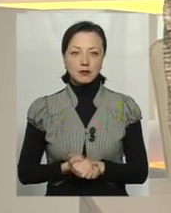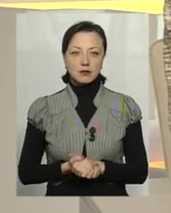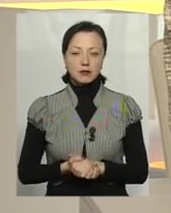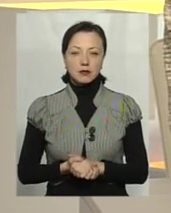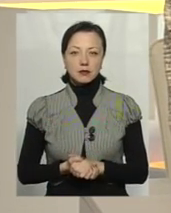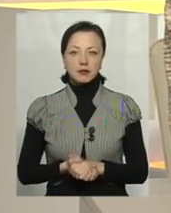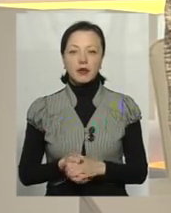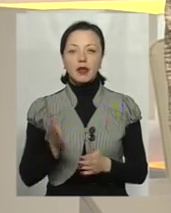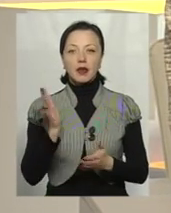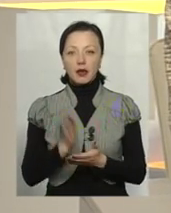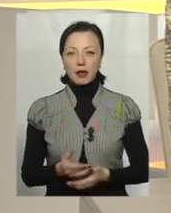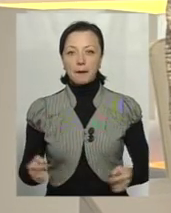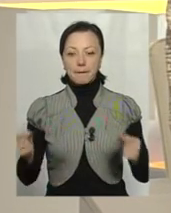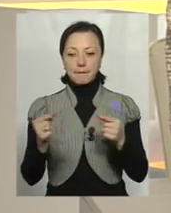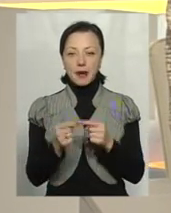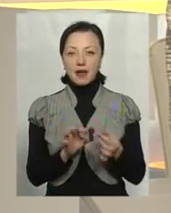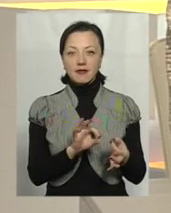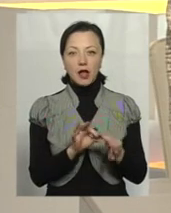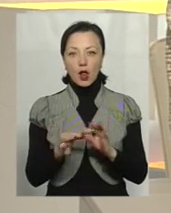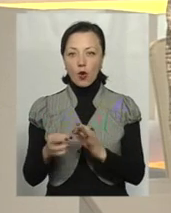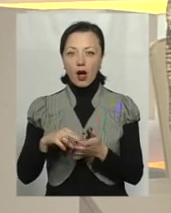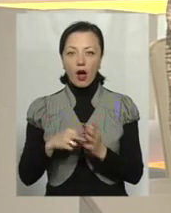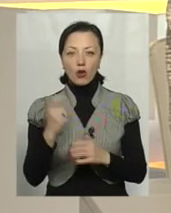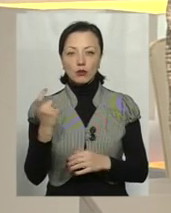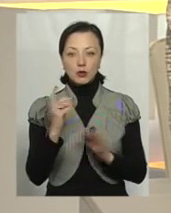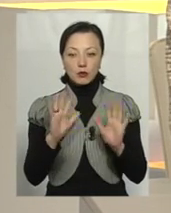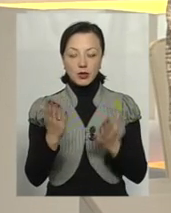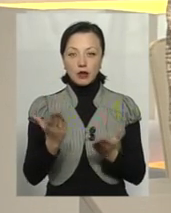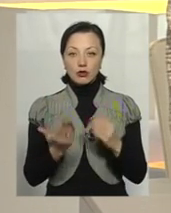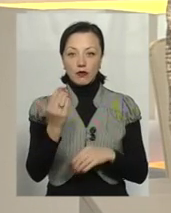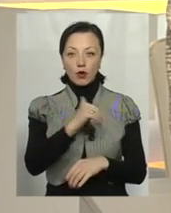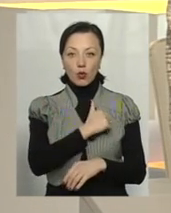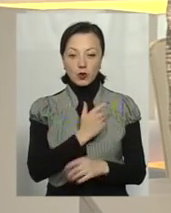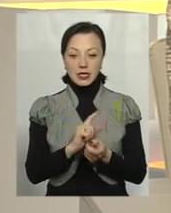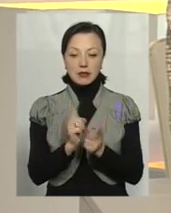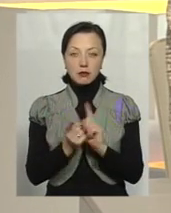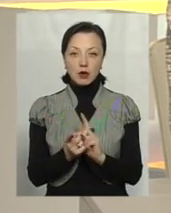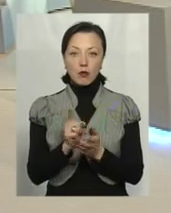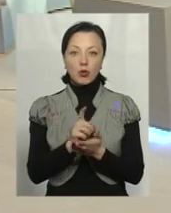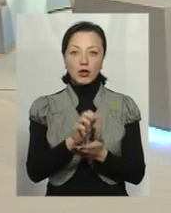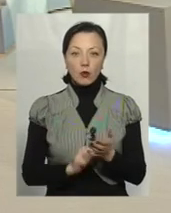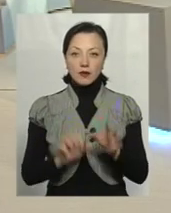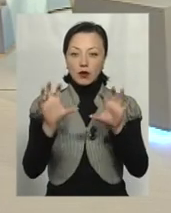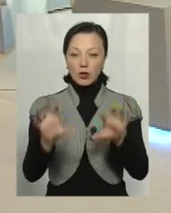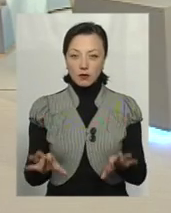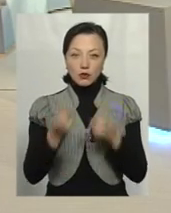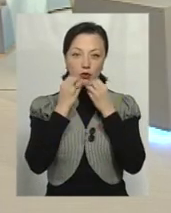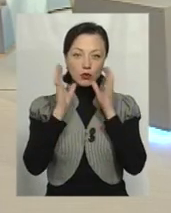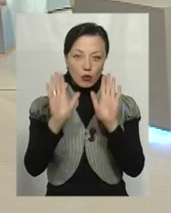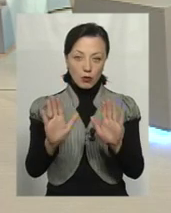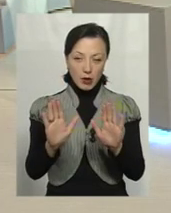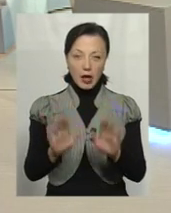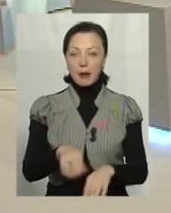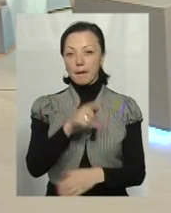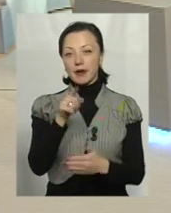Є певна логіка економічних подій. Якщо ви хочете змінювати податкове законодавство, добре, це і нормально. Питання, коли